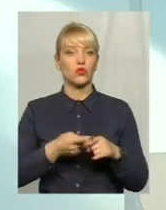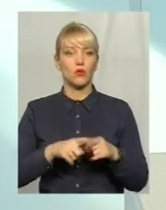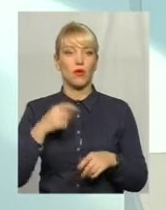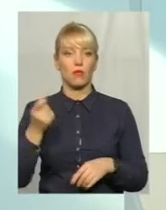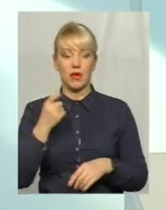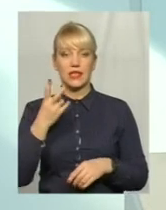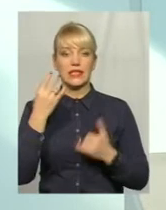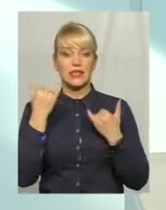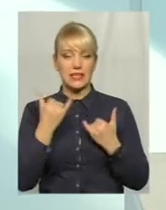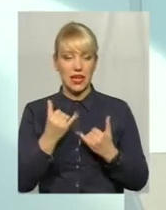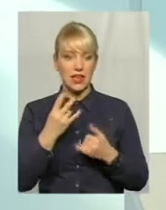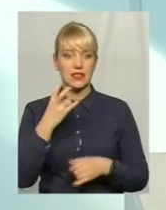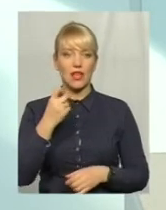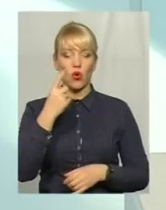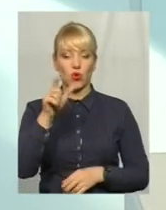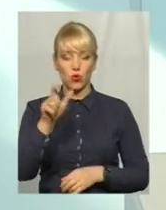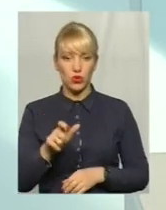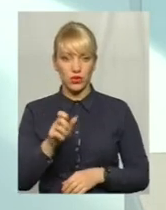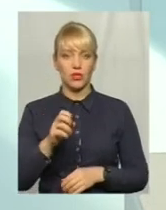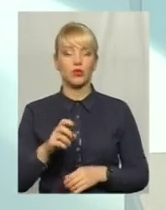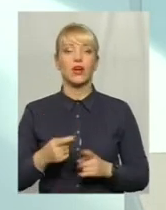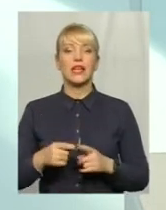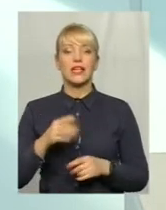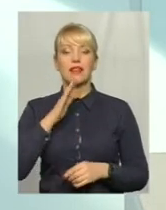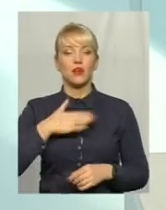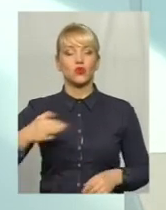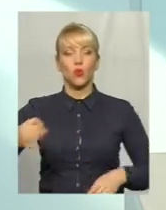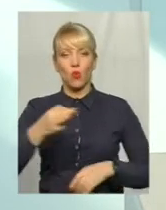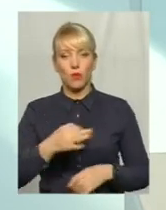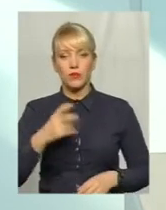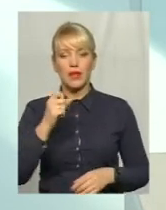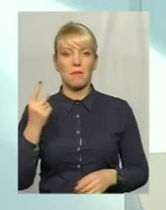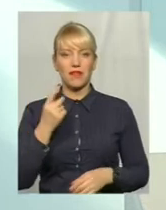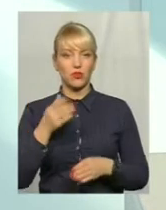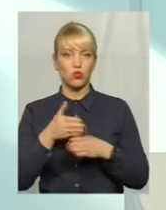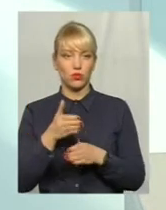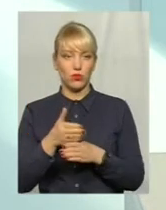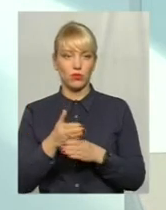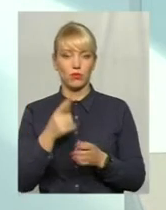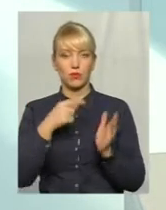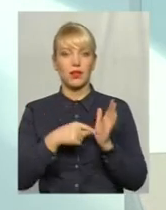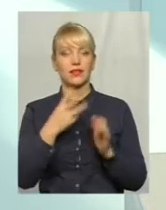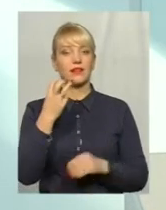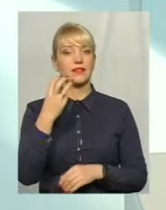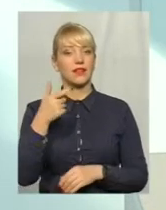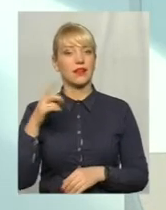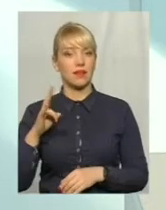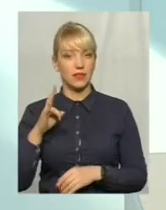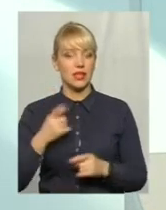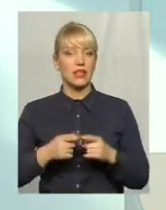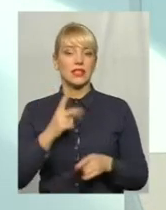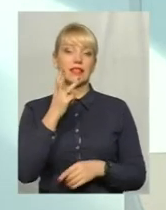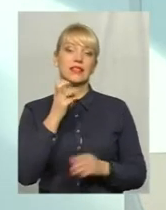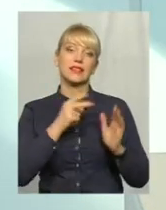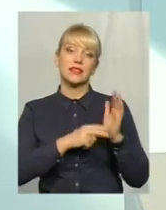міста, на одного мешканця області на первинну допомогу припадає 300 гривень. Тобто, 370 –